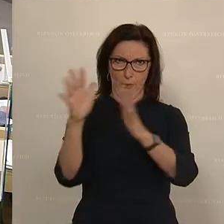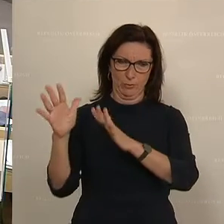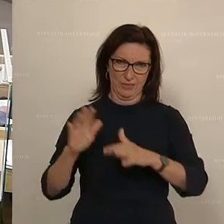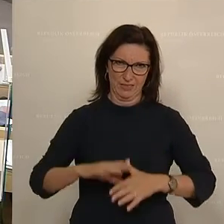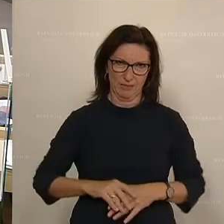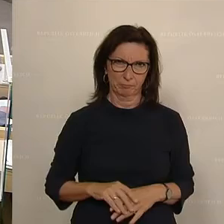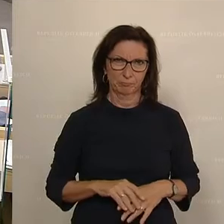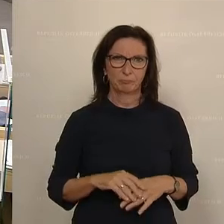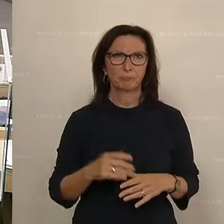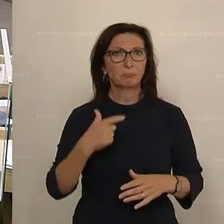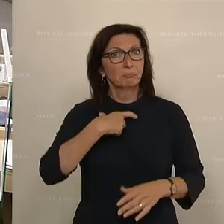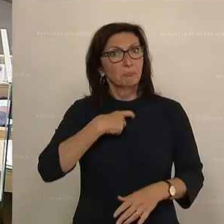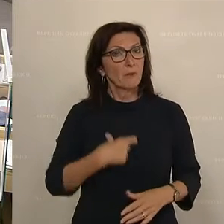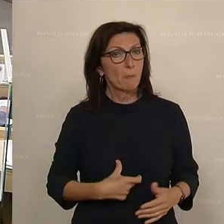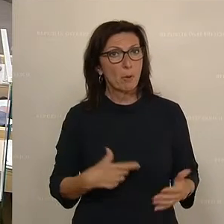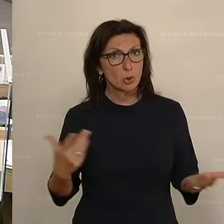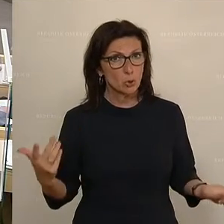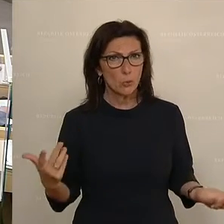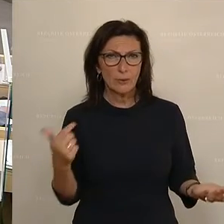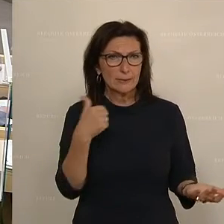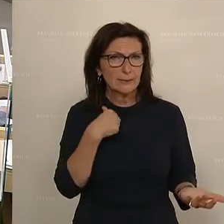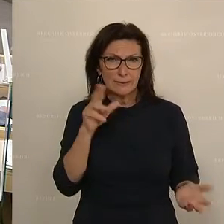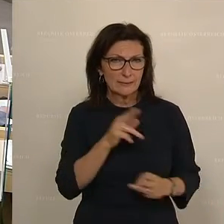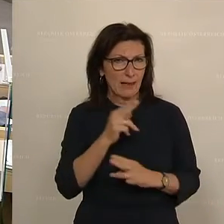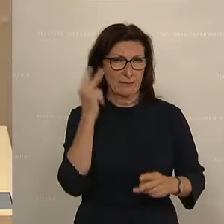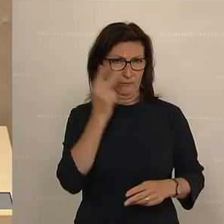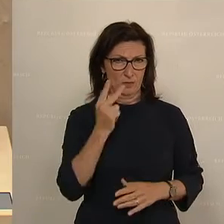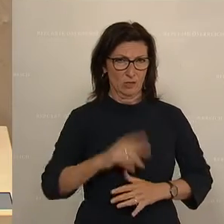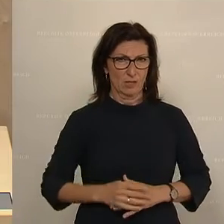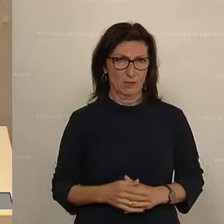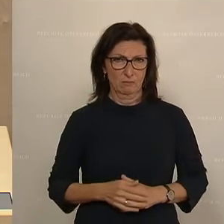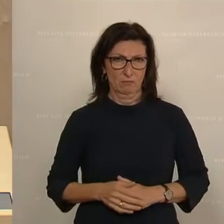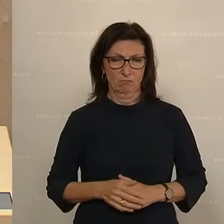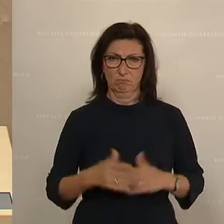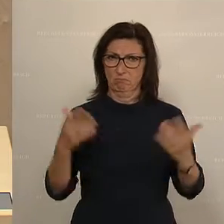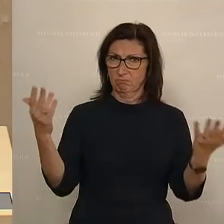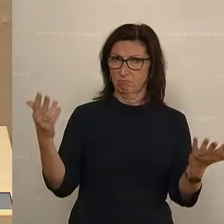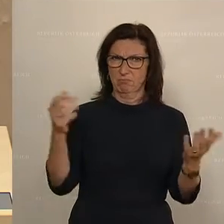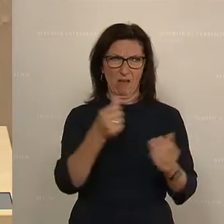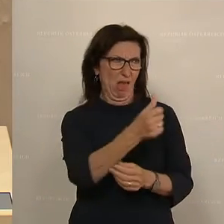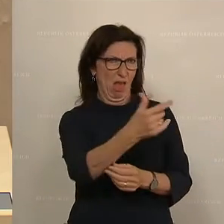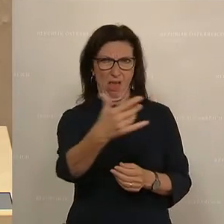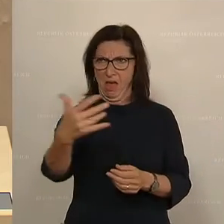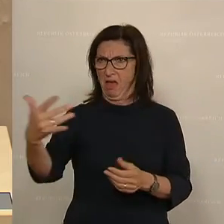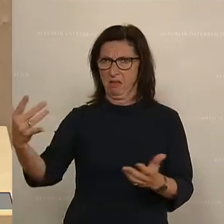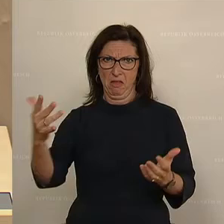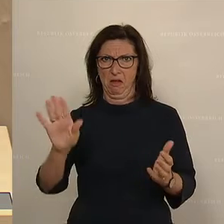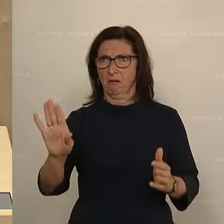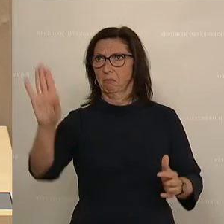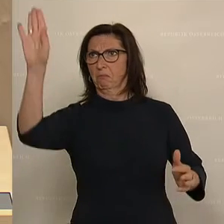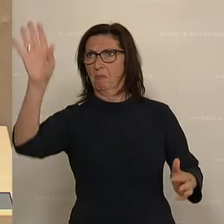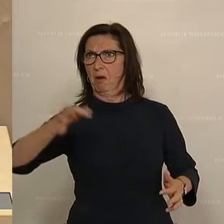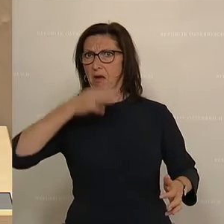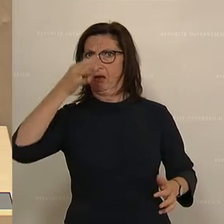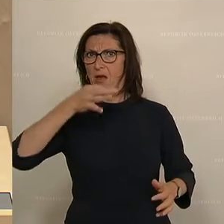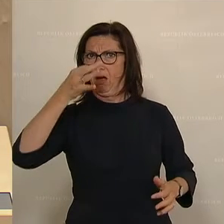Was ich persönlich nicht nachvollziehen kann, ist so die eine oder andere Wortmeldung, die wir heute hier auch gehabt